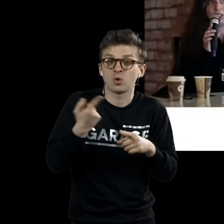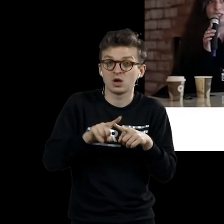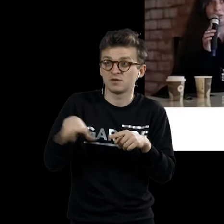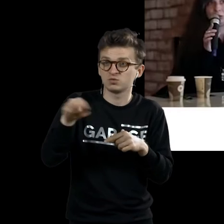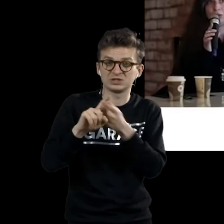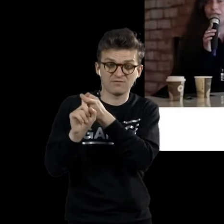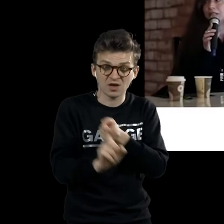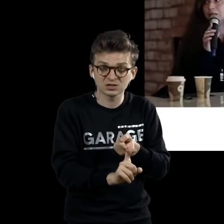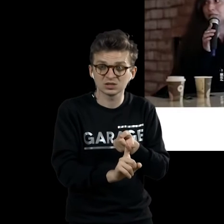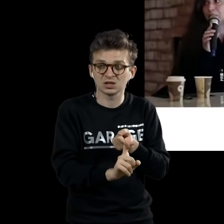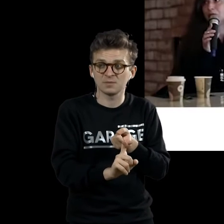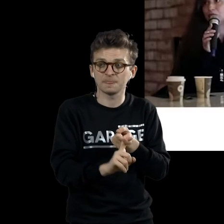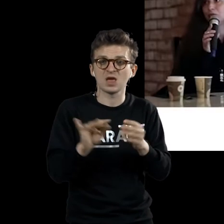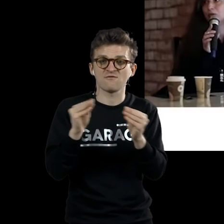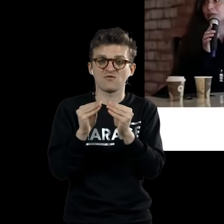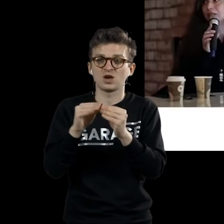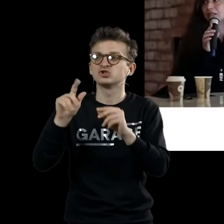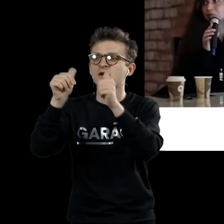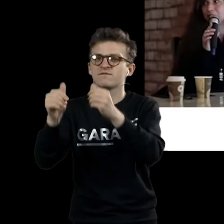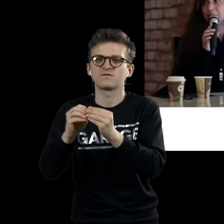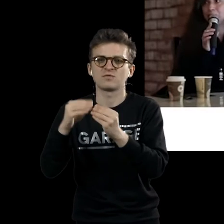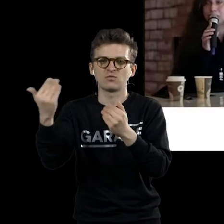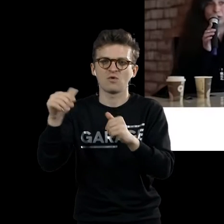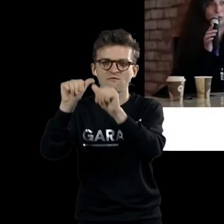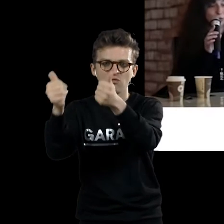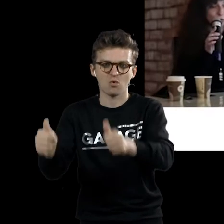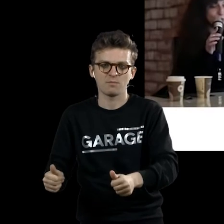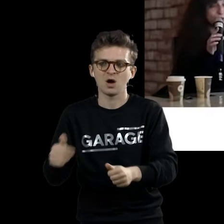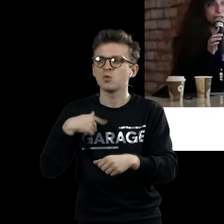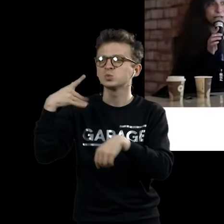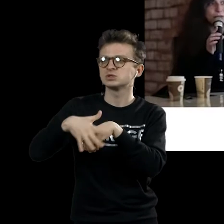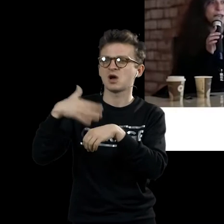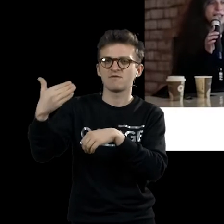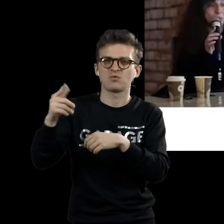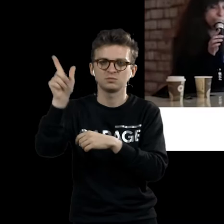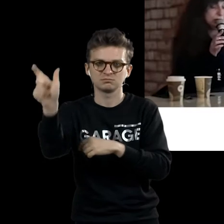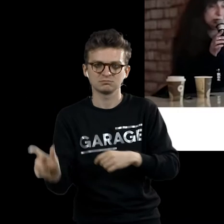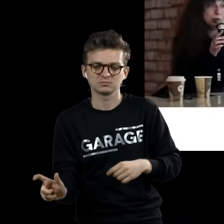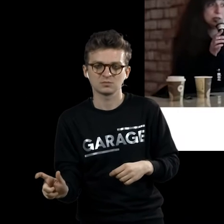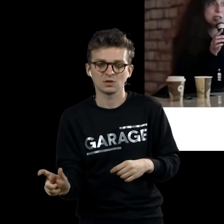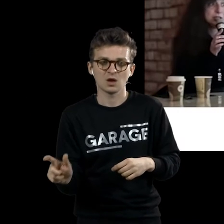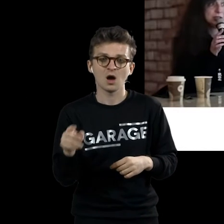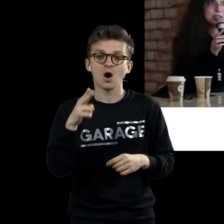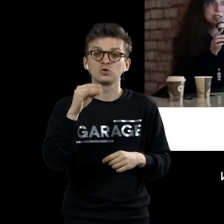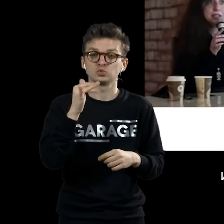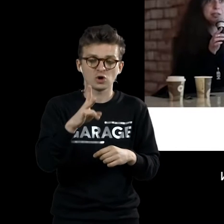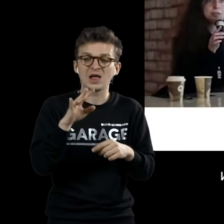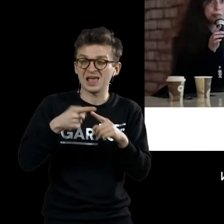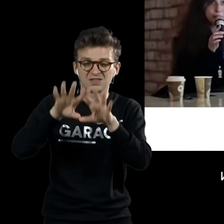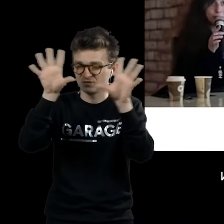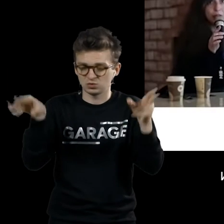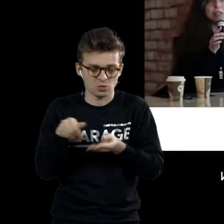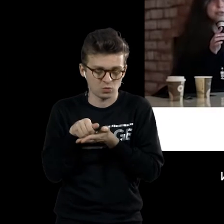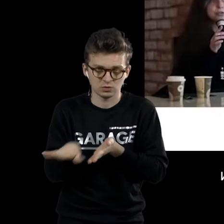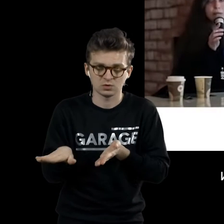продолжать быть привязанным к антропоморфной форме, к узнаваемому антропоморфному персонажу. Девшан от него отказывается. И